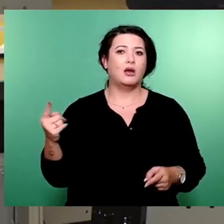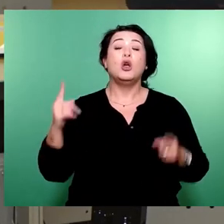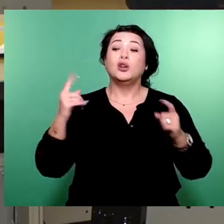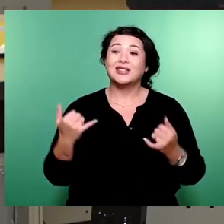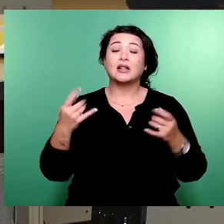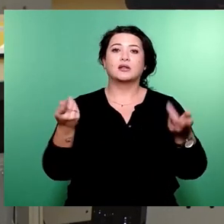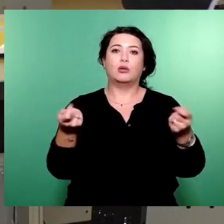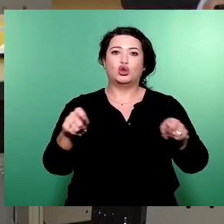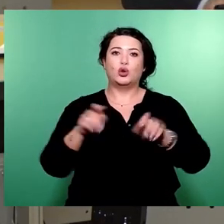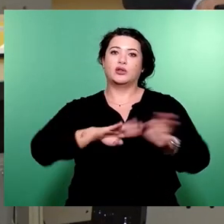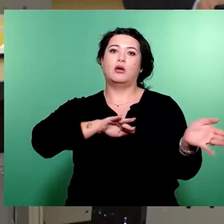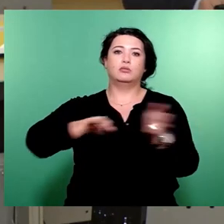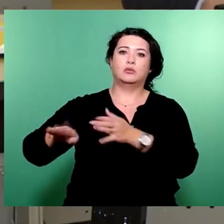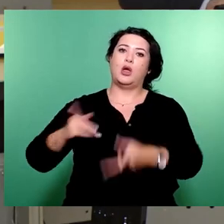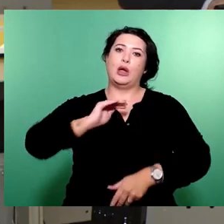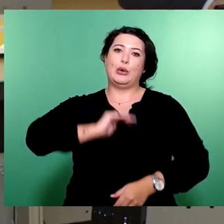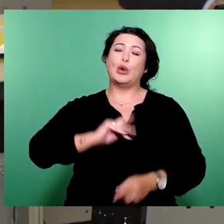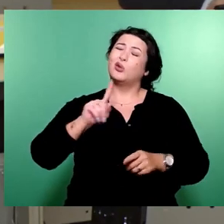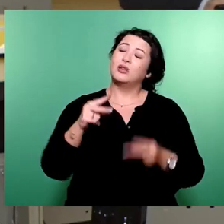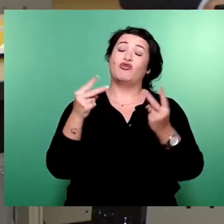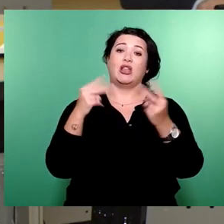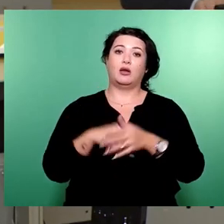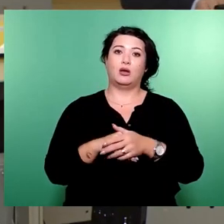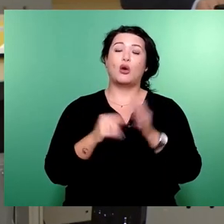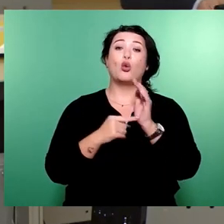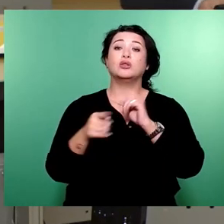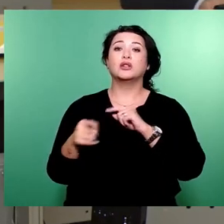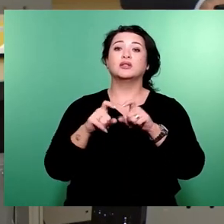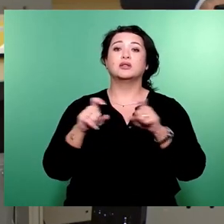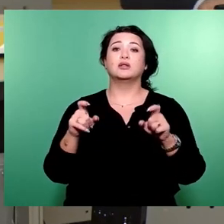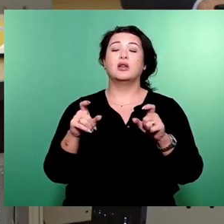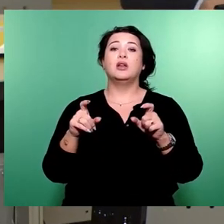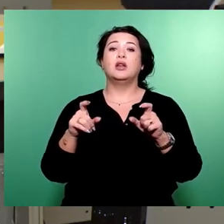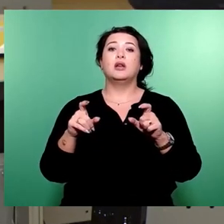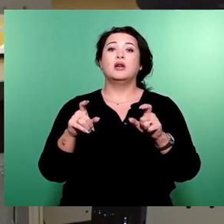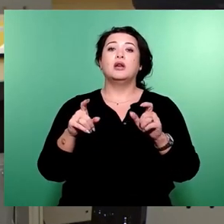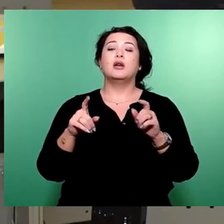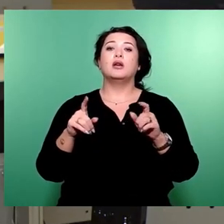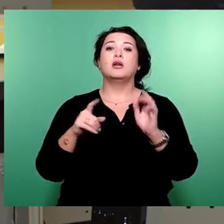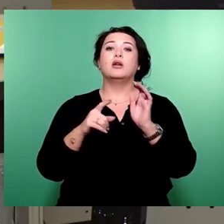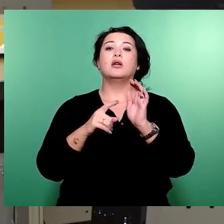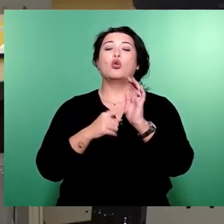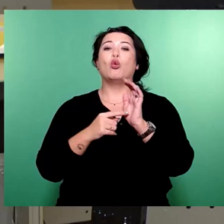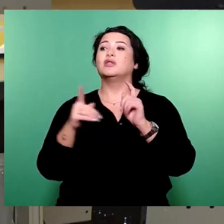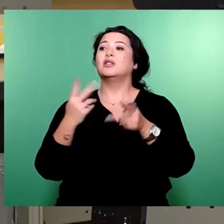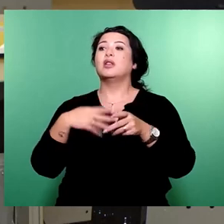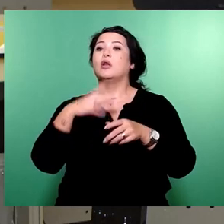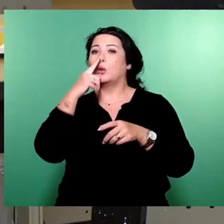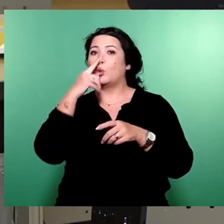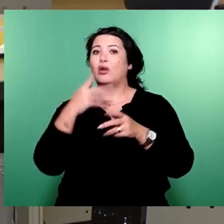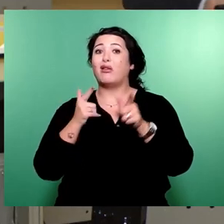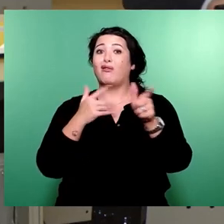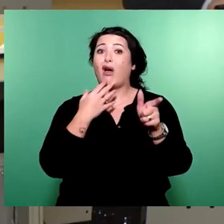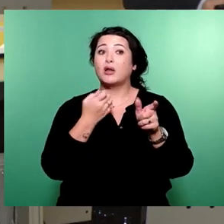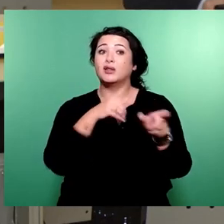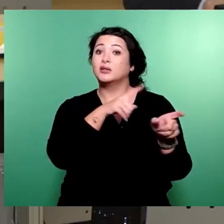Dank vom Tisch und das ist, glaube ich, ganz wichtig. Es geht darum, dass nicht sozusagen einseitig die Fahrgäste belastet werden, sondern wir